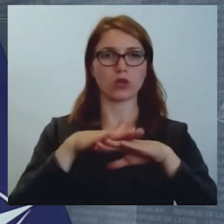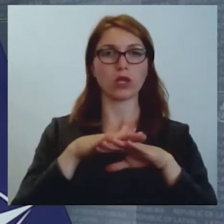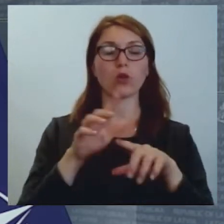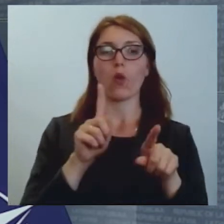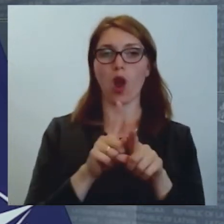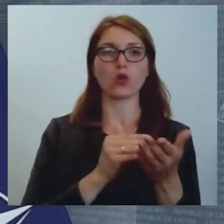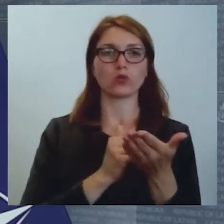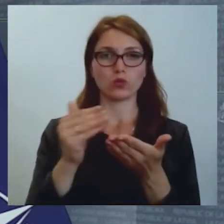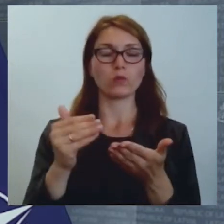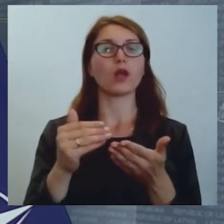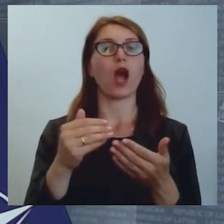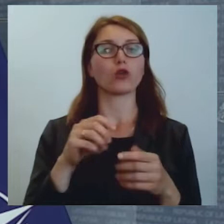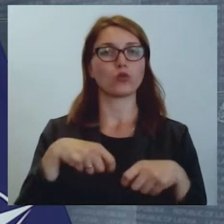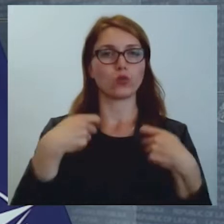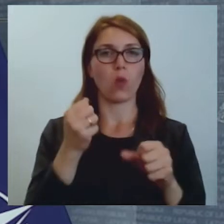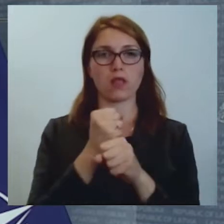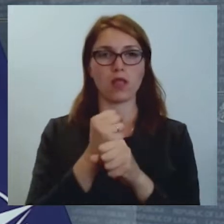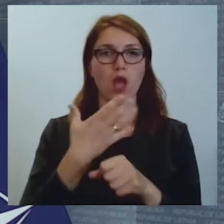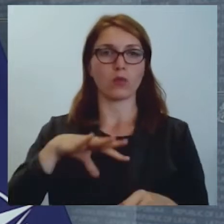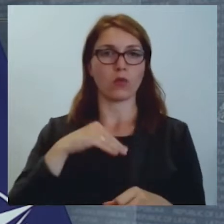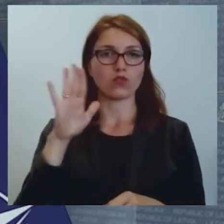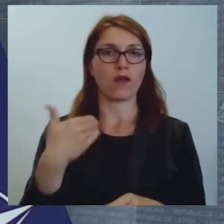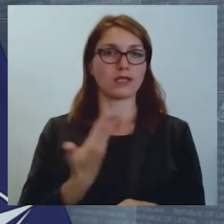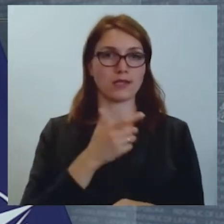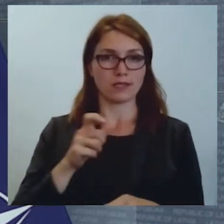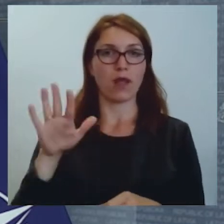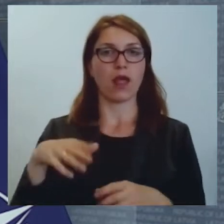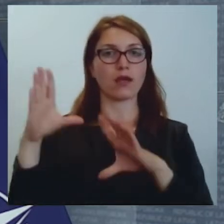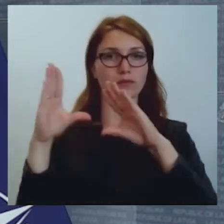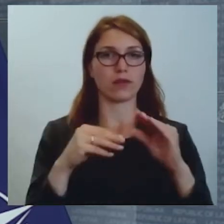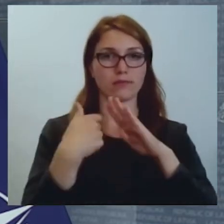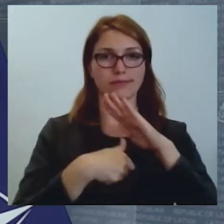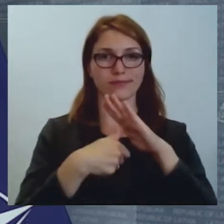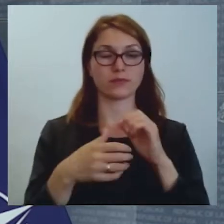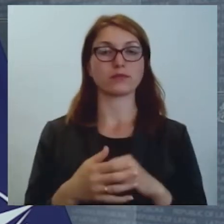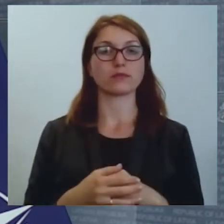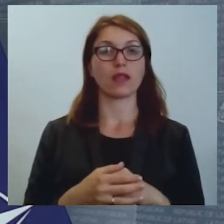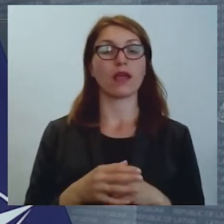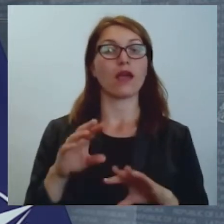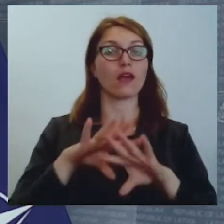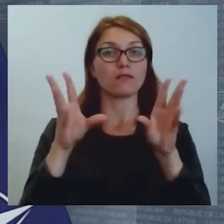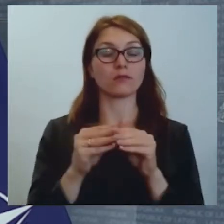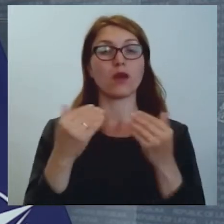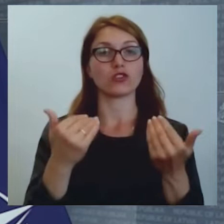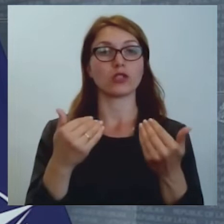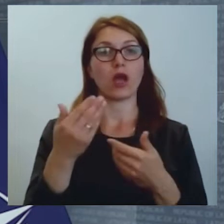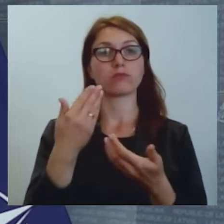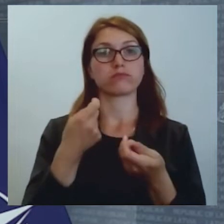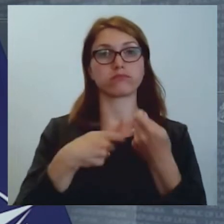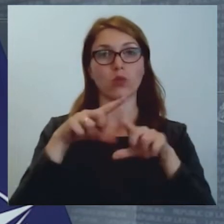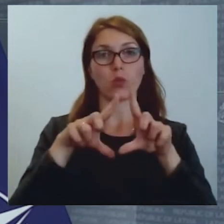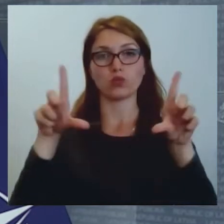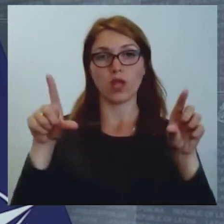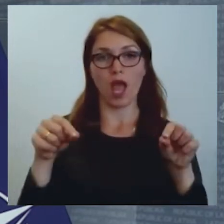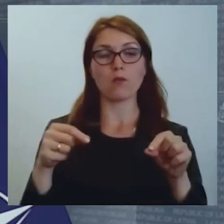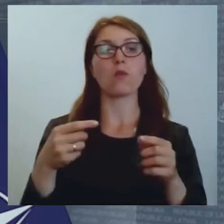valsts iedzīvotājus, lai nebūtu mums bezdarbnieki. Un pa visām šīm uzņēmumu kompensācijas mehānismiem